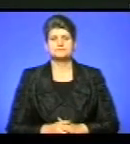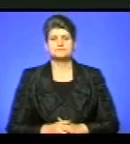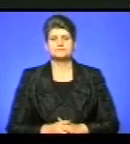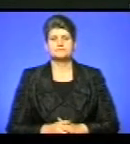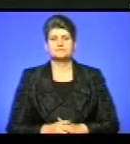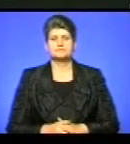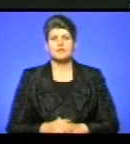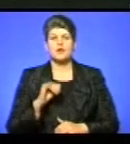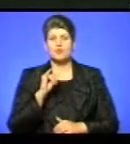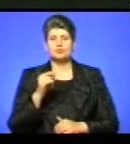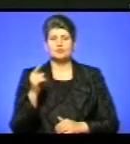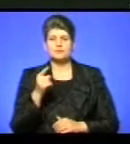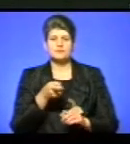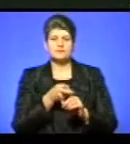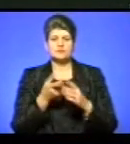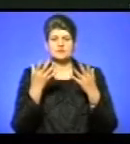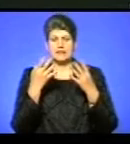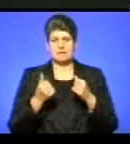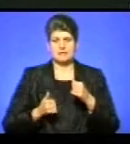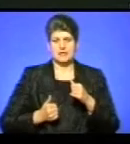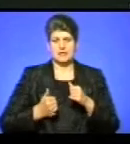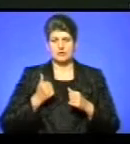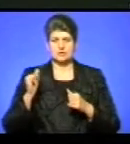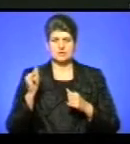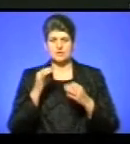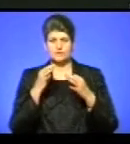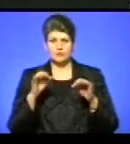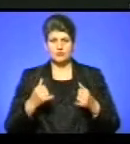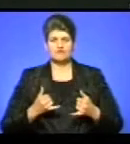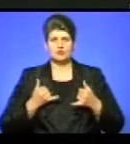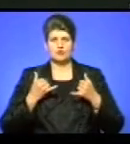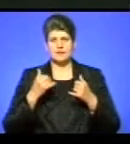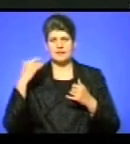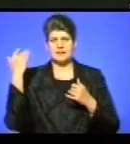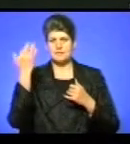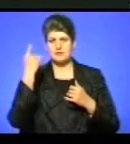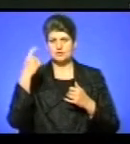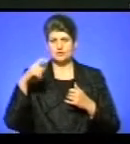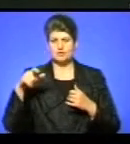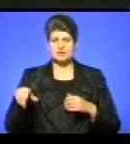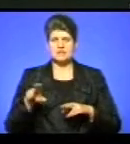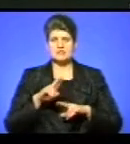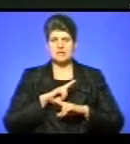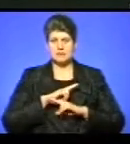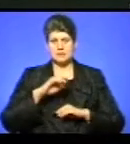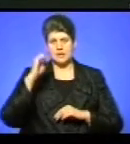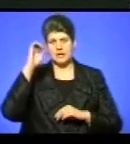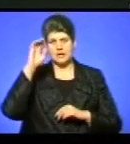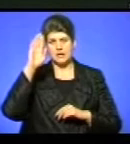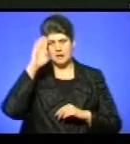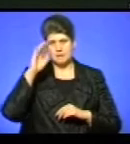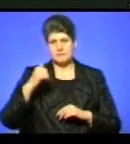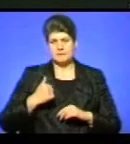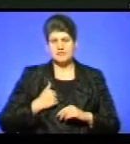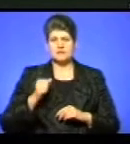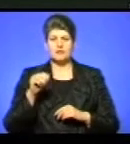У Тернополі з нагоди Дня гідності і свободи вшановували небесну сотню і загиблих бійців АТО. Захід відбувся